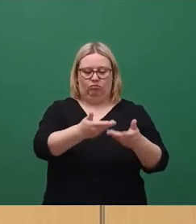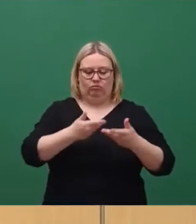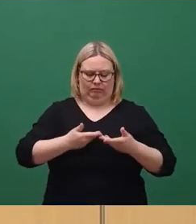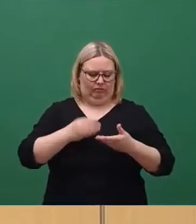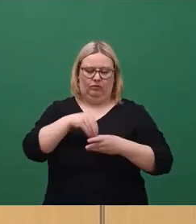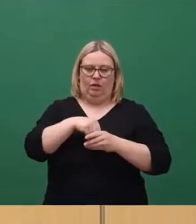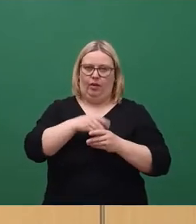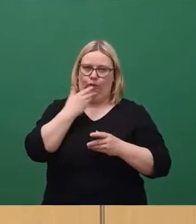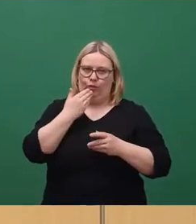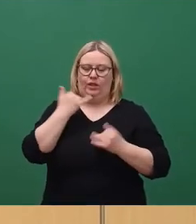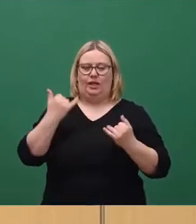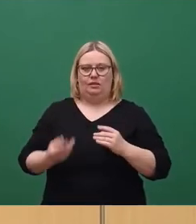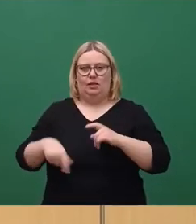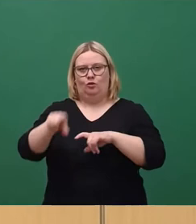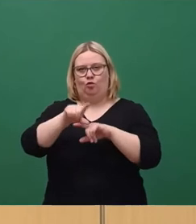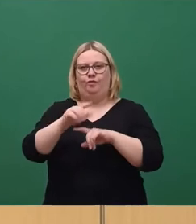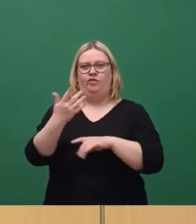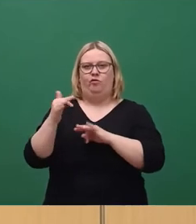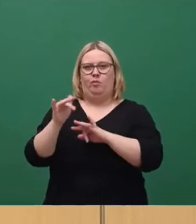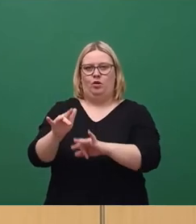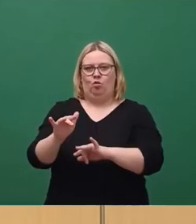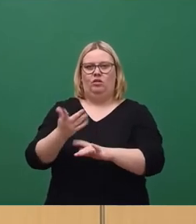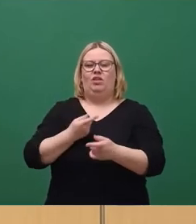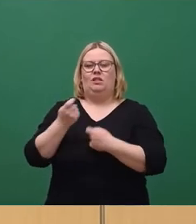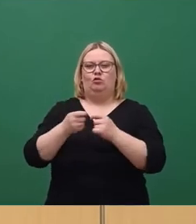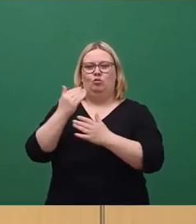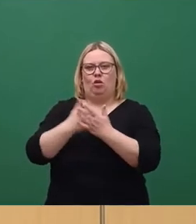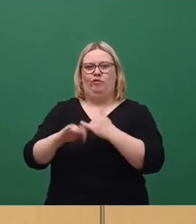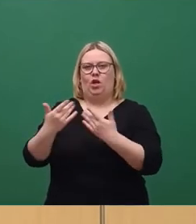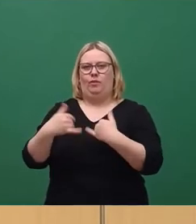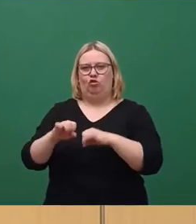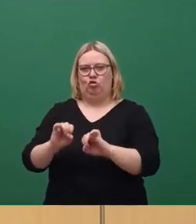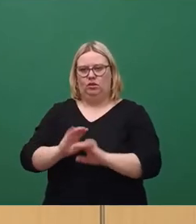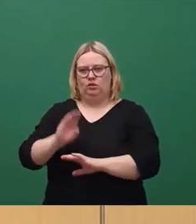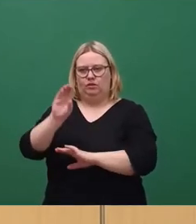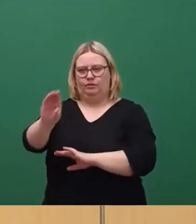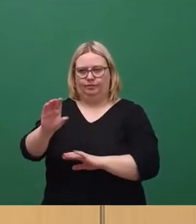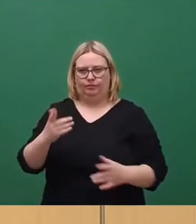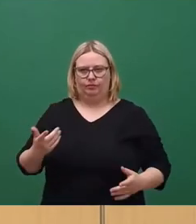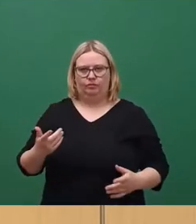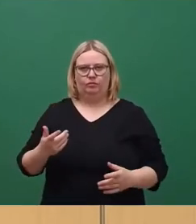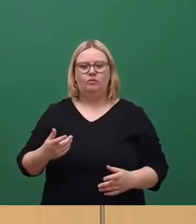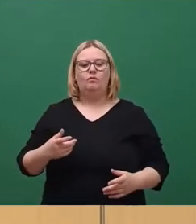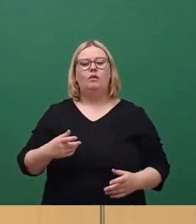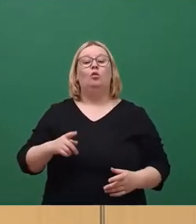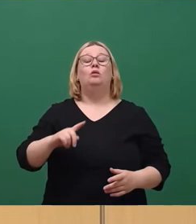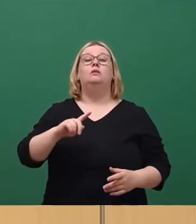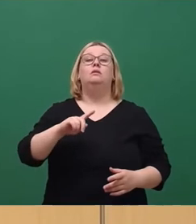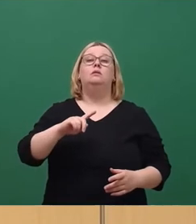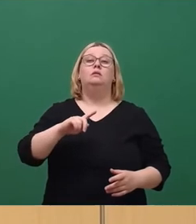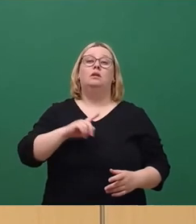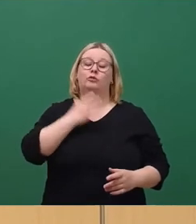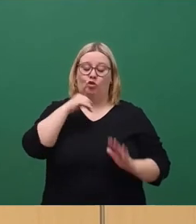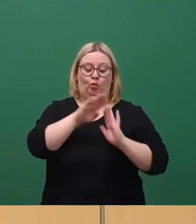verankert, dass 5 Millionen in ein Investitionsprogramm Klimaschutz fließen. Ich möchte, und das möge bitte auch im Protokoll